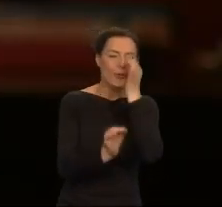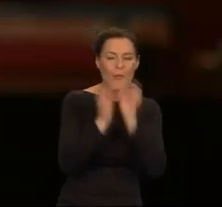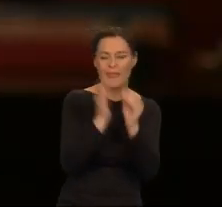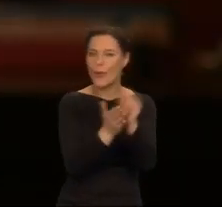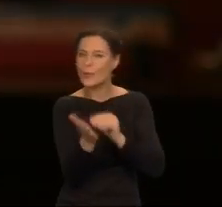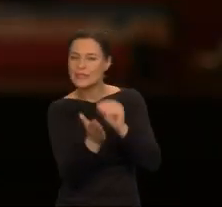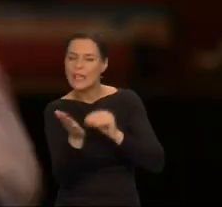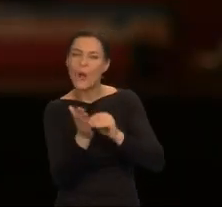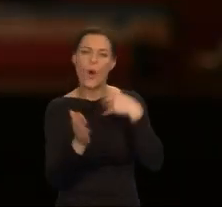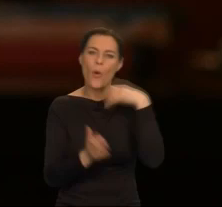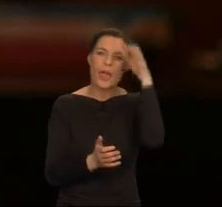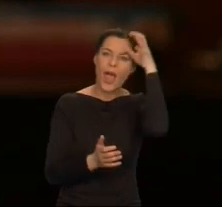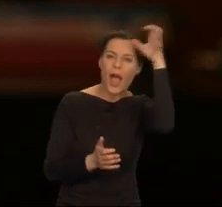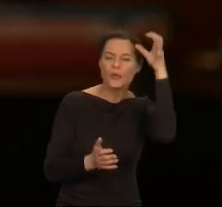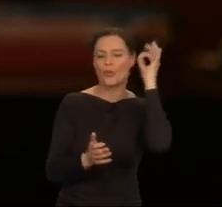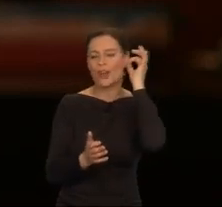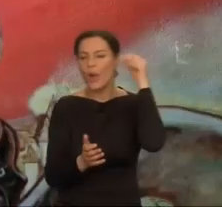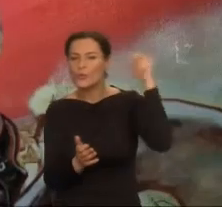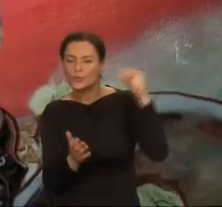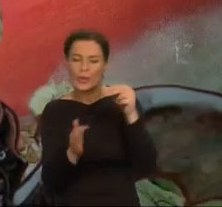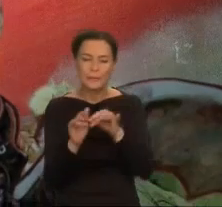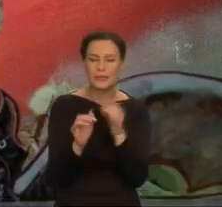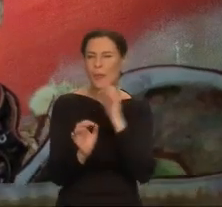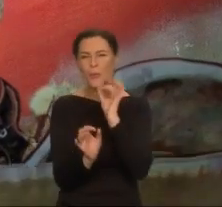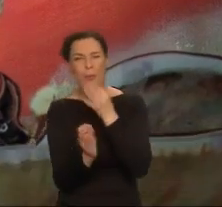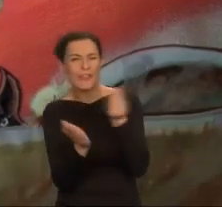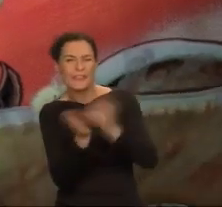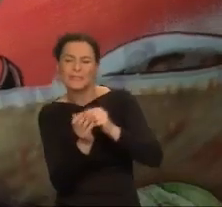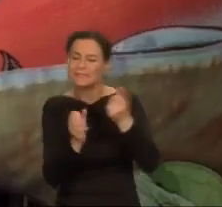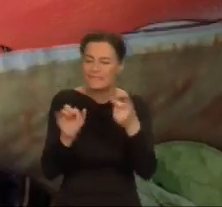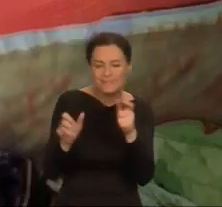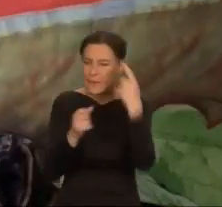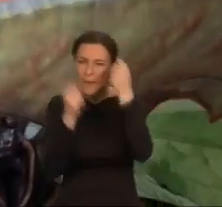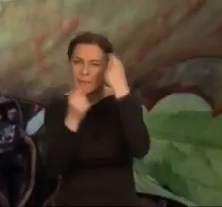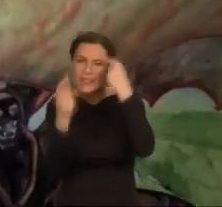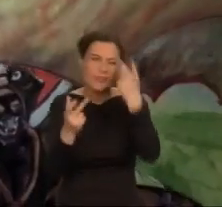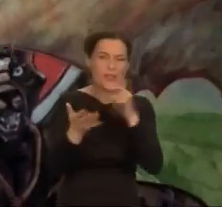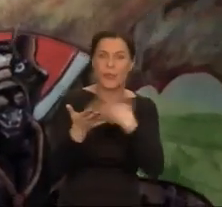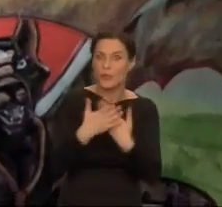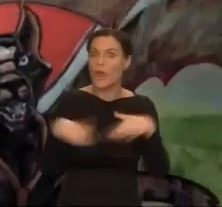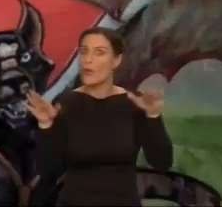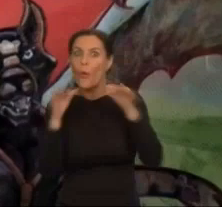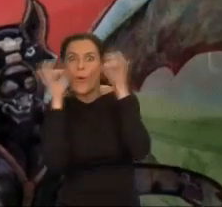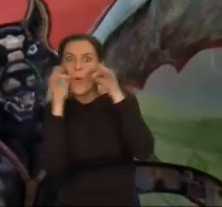Autorka pisze z młodzieńczym temperamentem. Dobra, teraz dodamy kilka latających kotów.